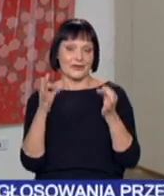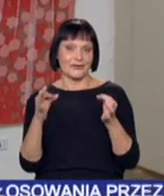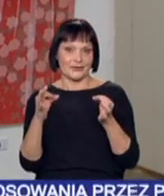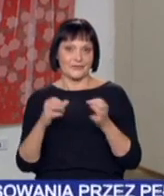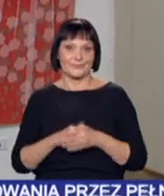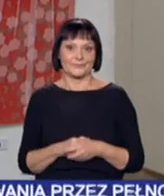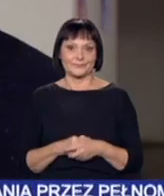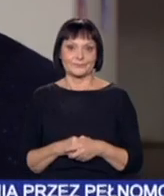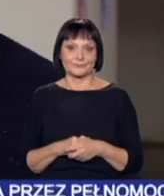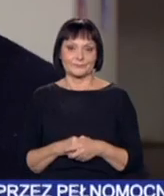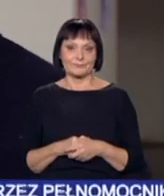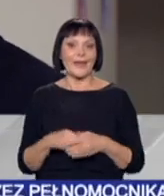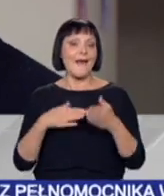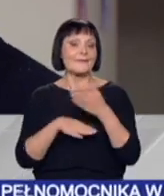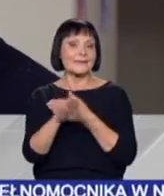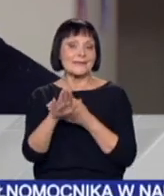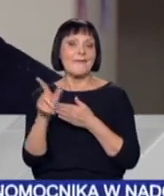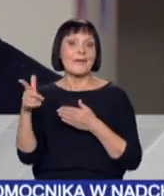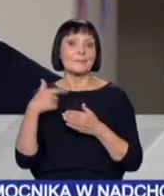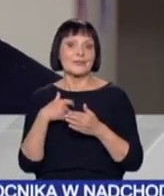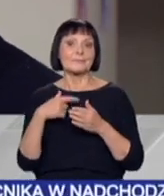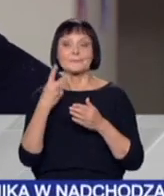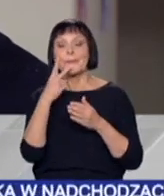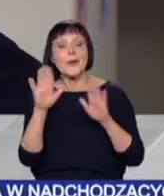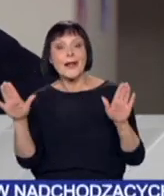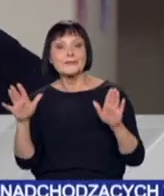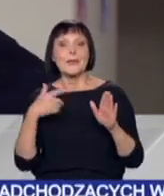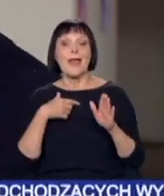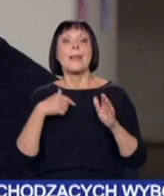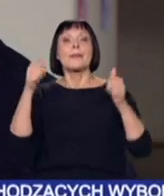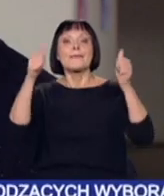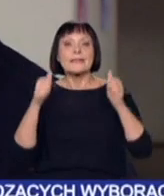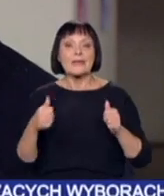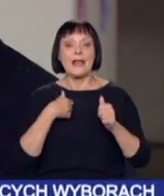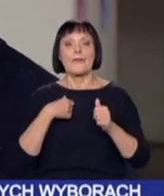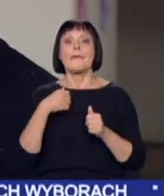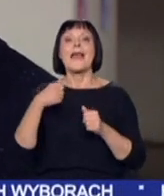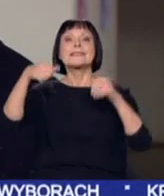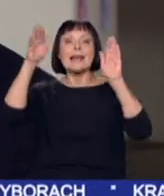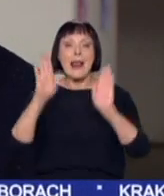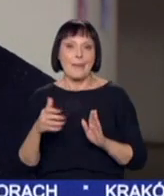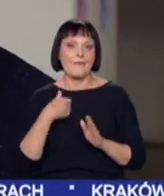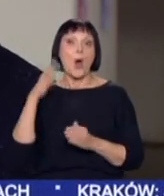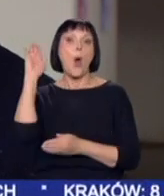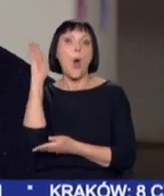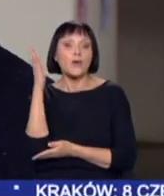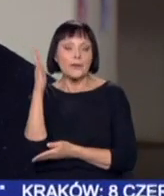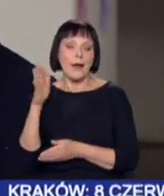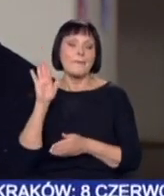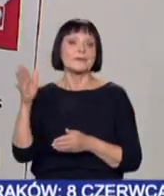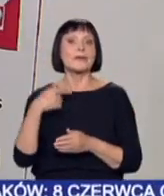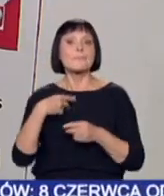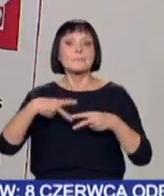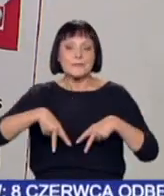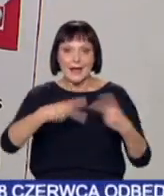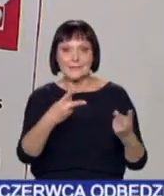rusza w miasto. Ta wystawa ma zawisnąć teraz w witrynach, ma zawisnąć w oknach mieszkańców. Będzie im po prostu